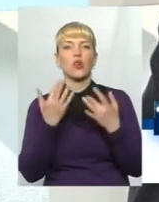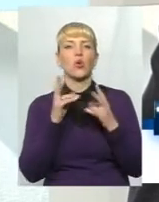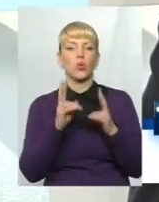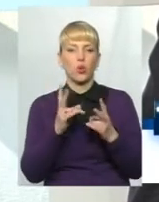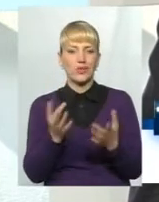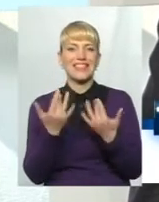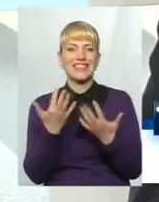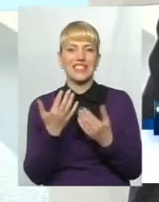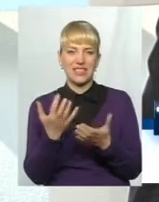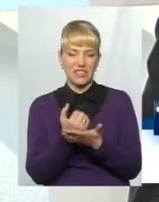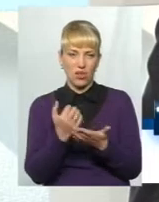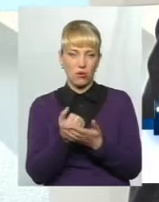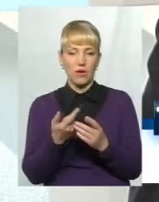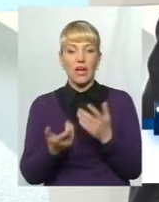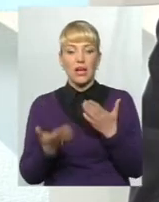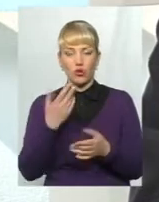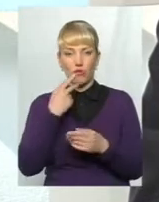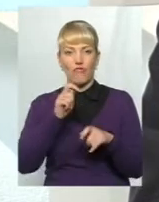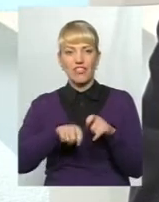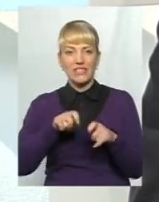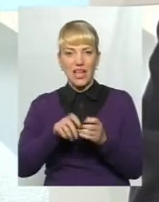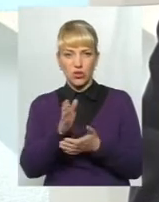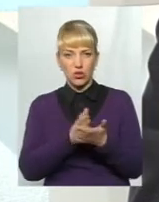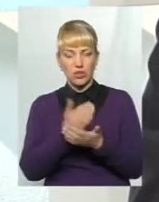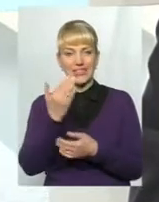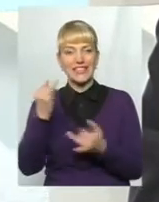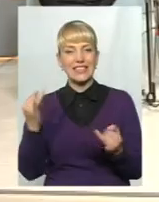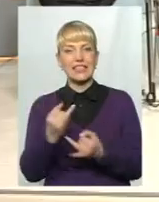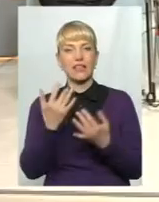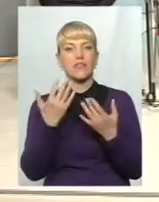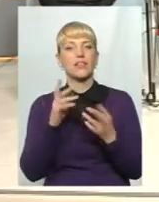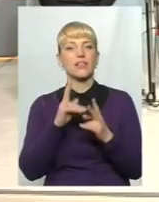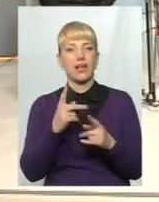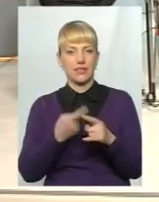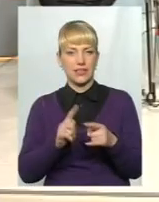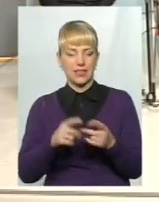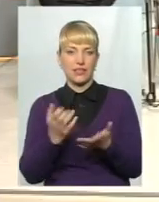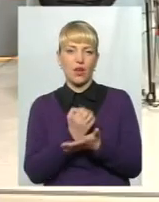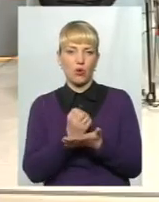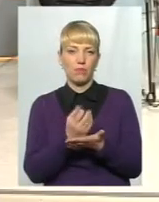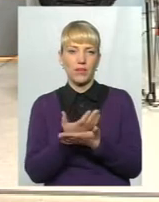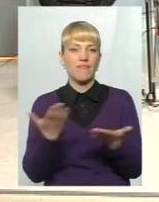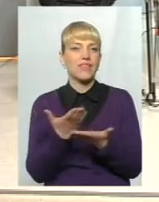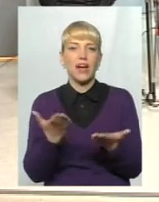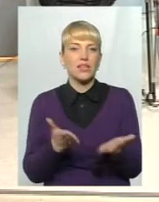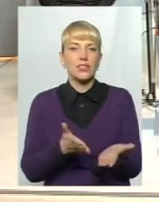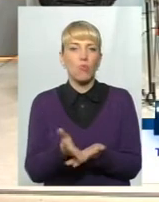заробив. І якщо говорити про фіскальну службу, то її цікавить, яким чином це зароблено, в який спосіб